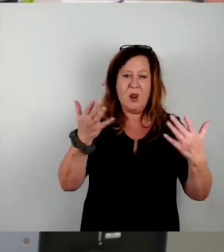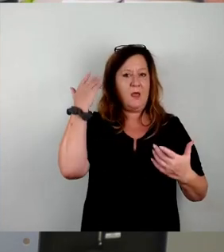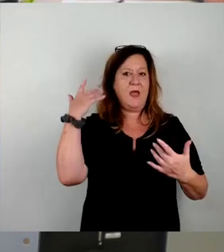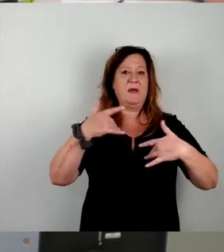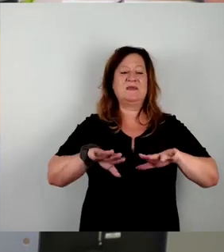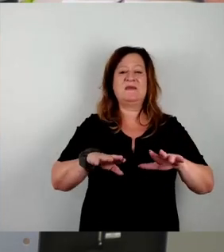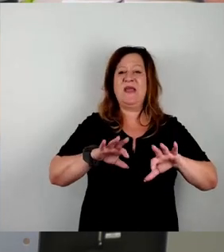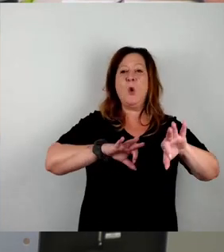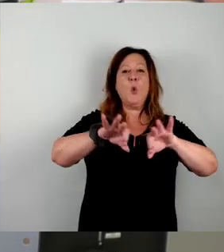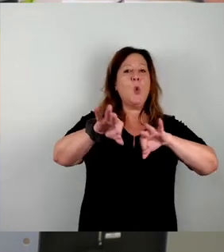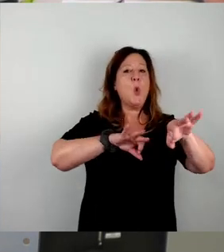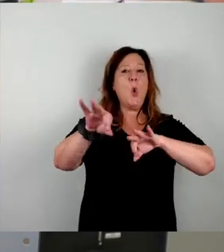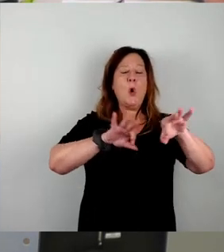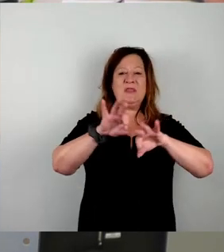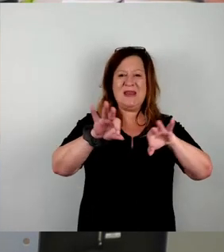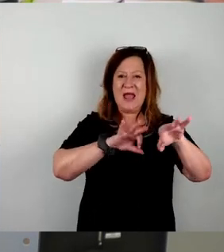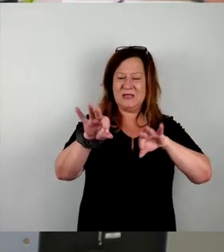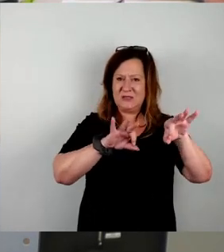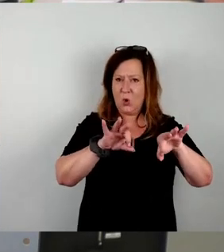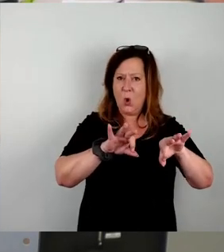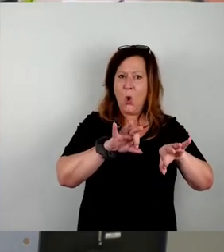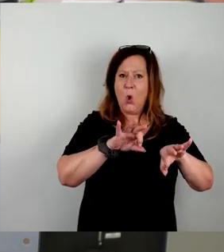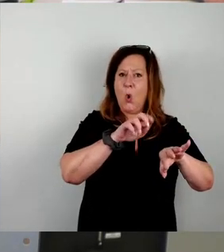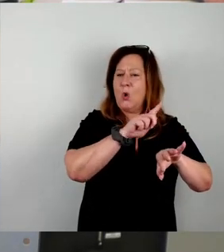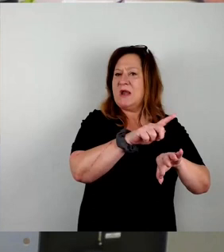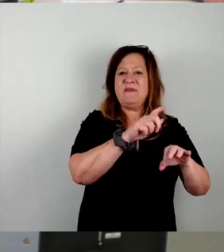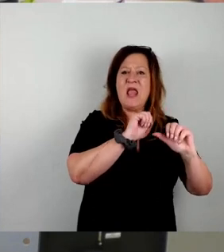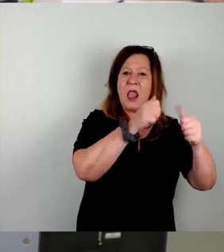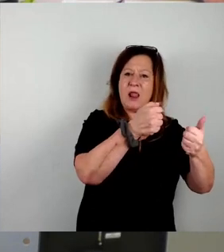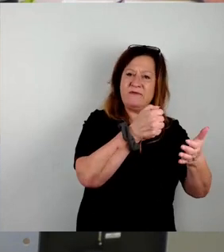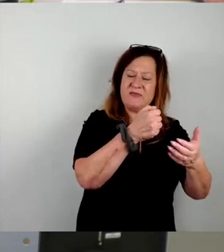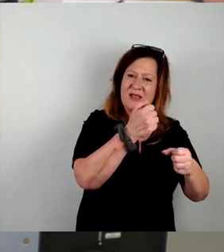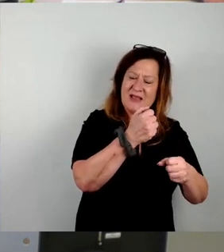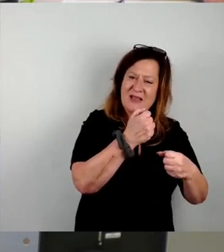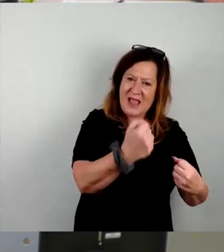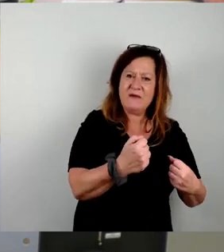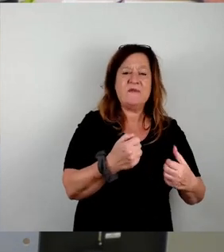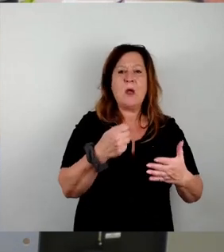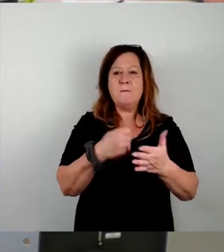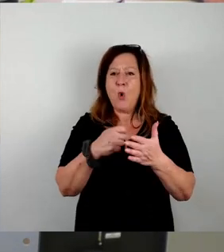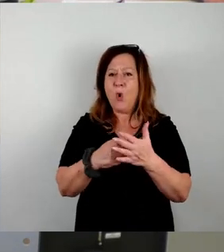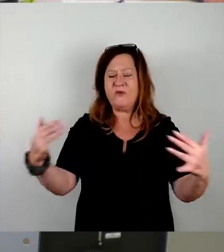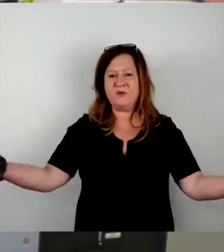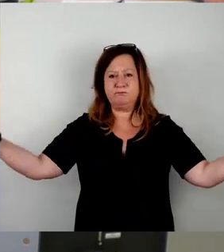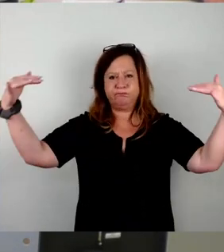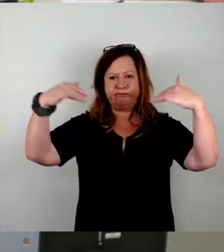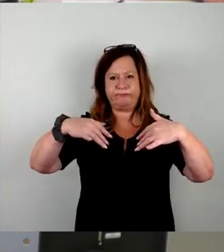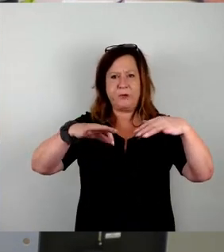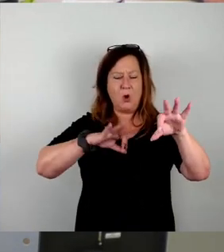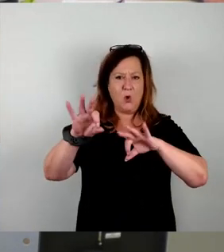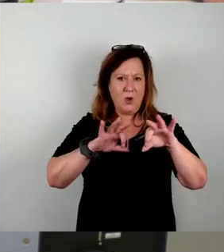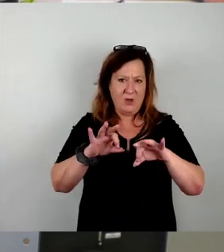wir das Zusammenwirken mit den Profis, den Hilfskräften, die zum Teil auch von außerhalb angekommen sind. Es war eine gewaltige